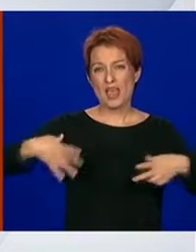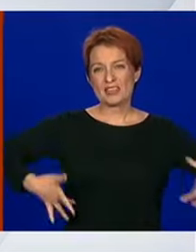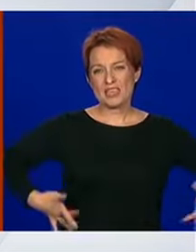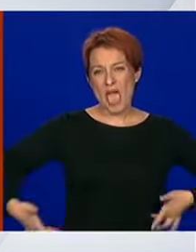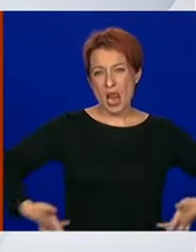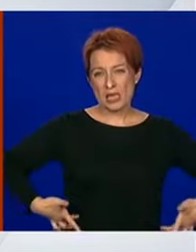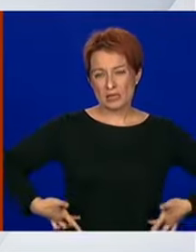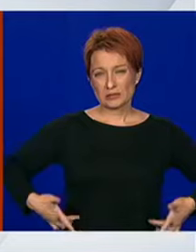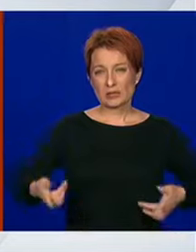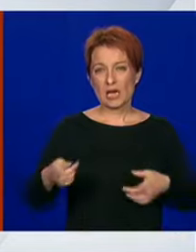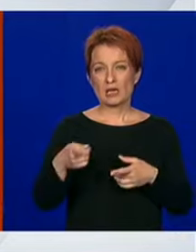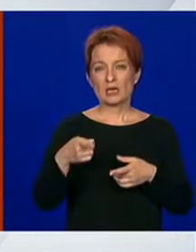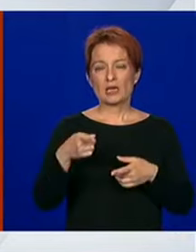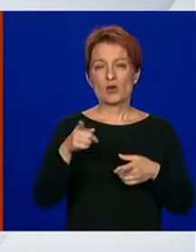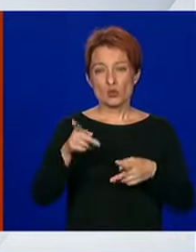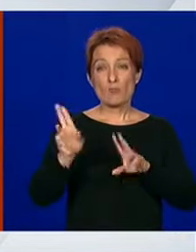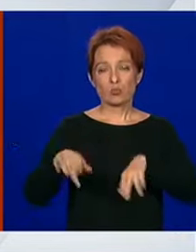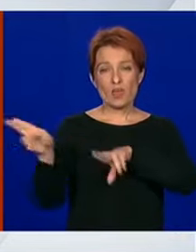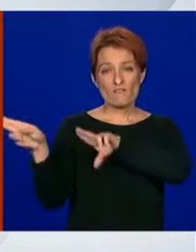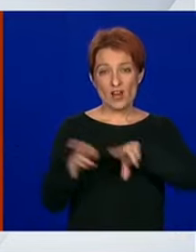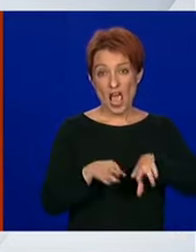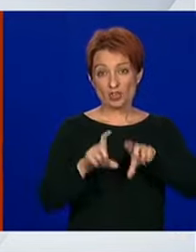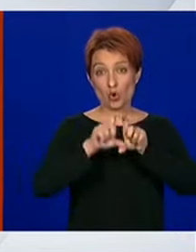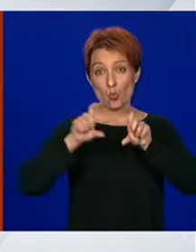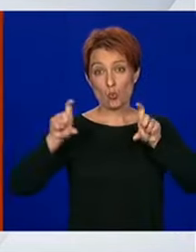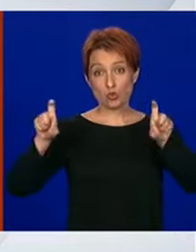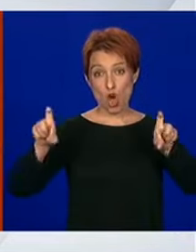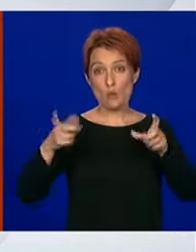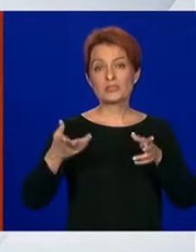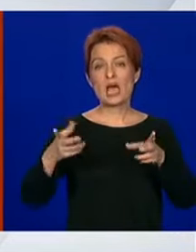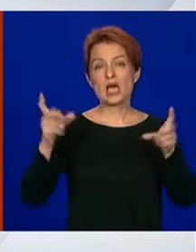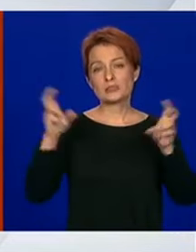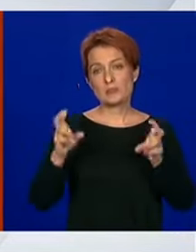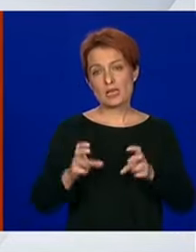Hoće li oni sad da biti vraćeni u domove s obzirom na popuštanje mjera?